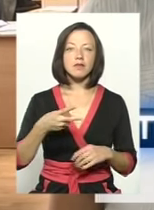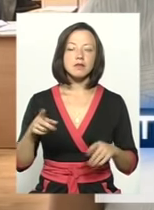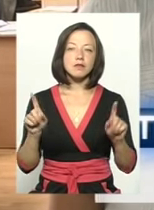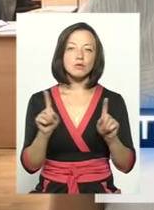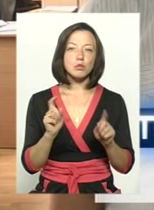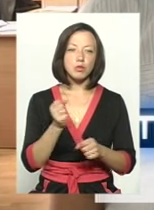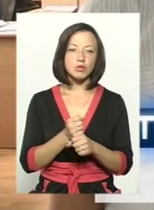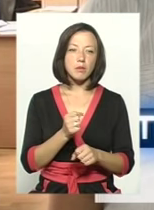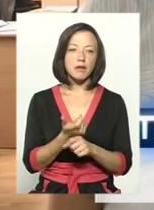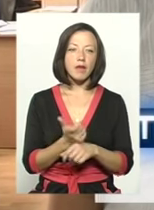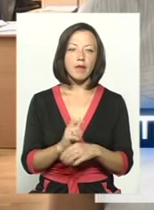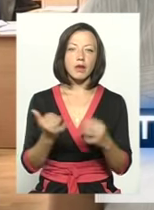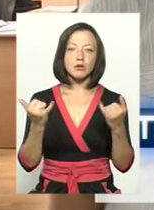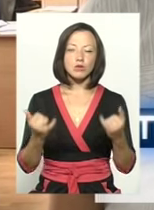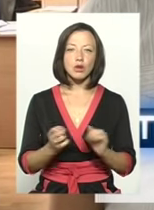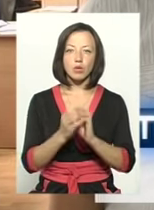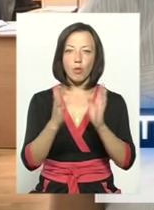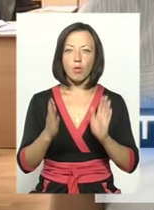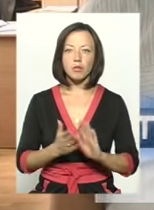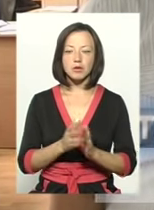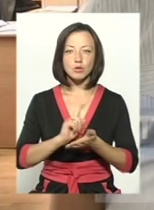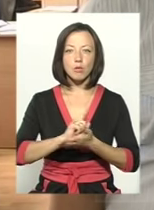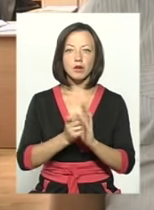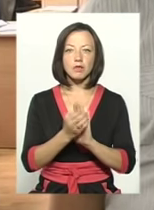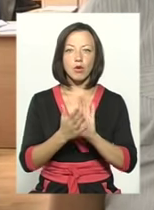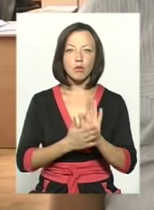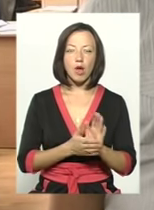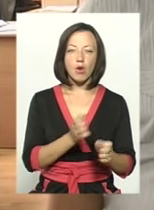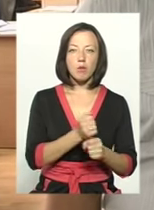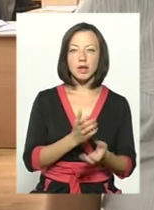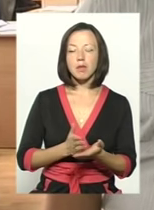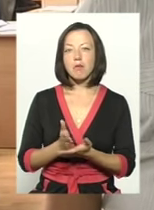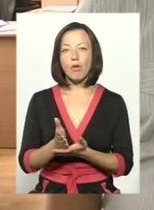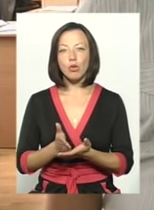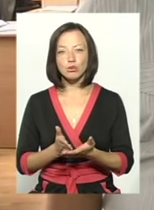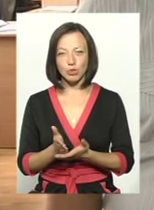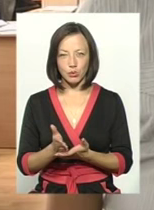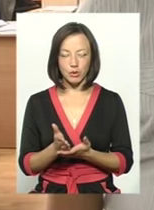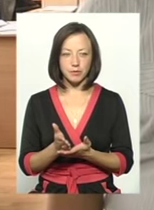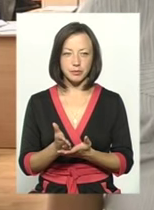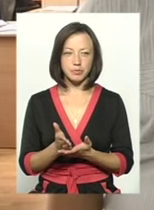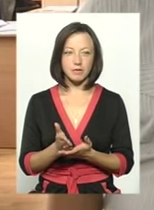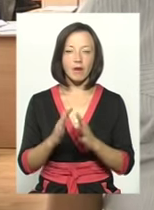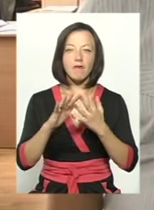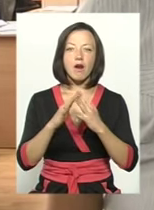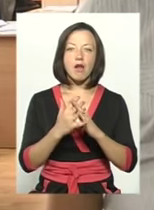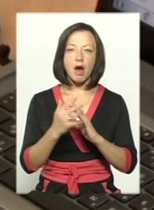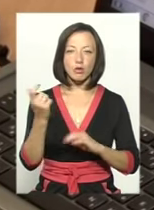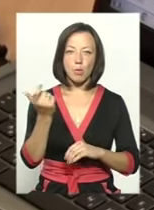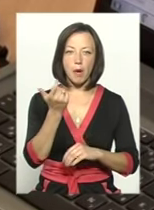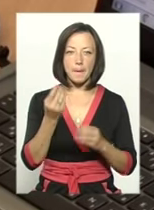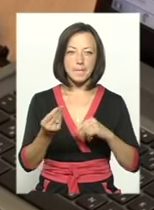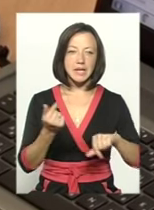найсучаснішого комплексу оперативного обліку робіт і послуг в аграрному бізнесі.